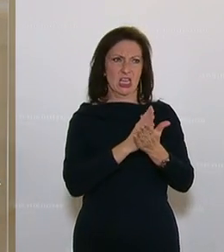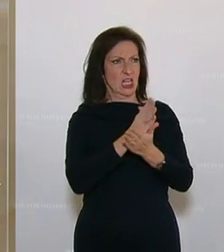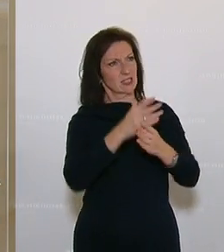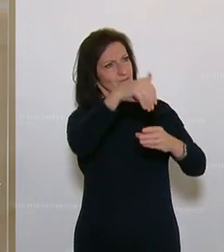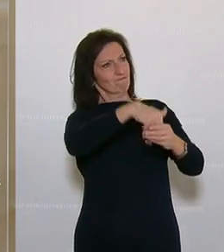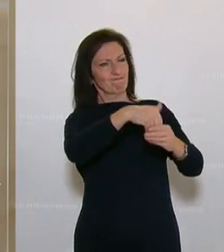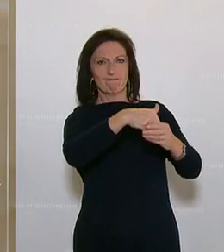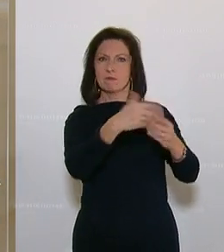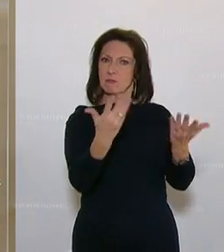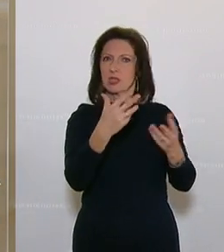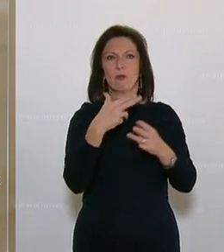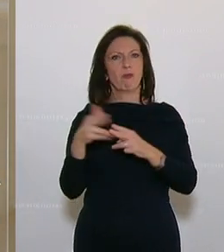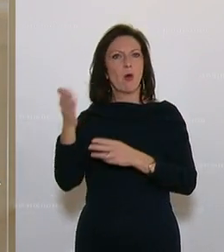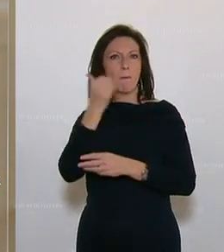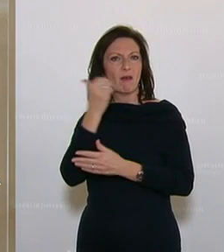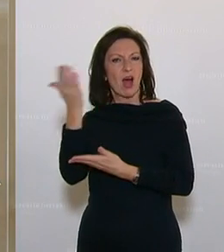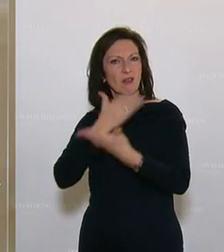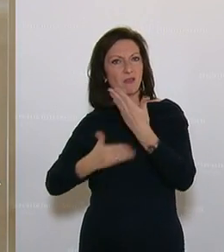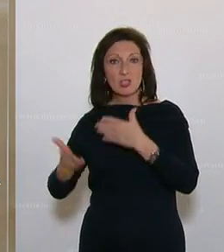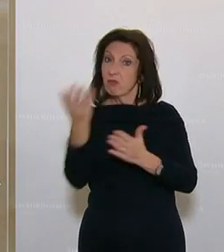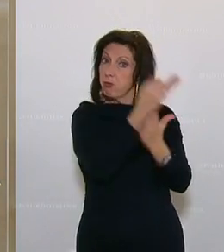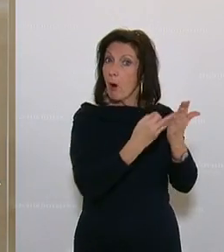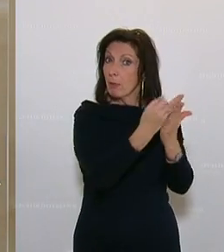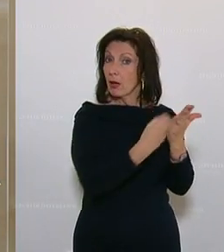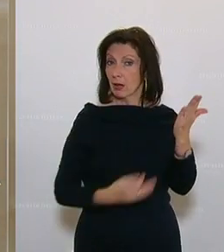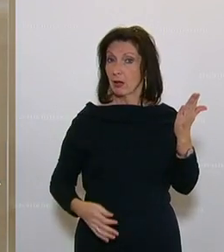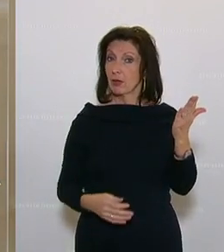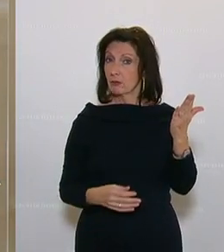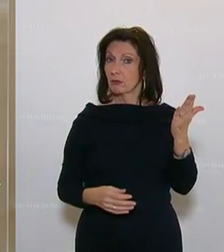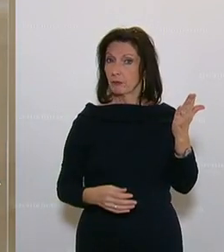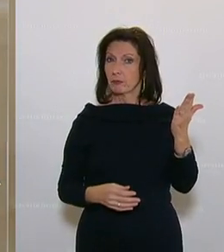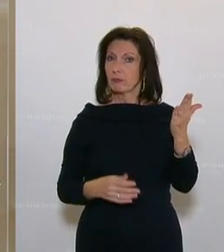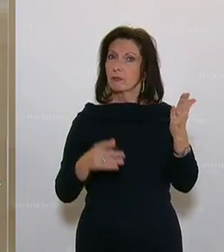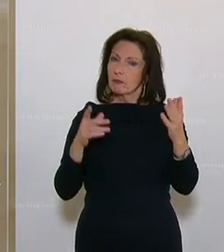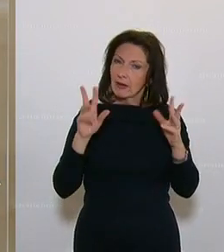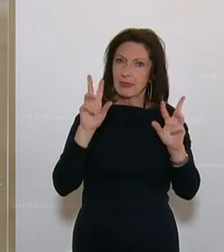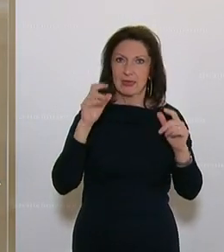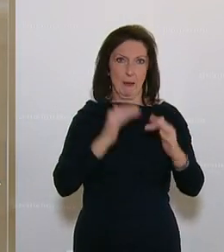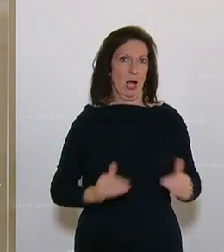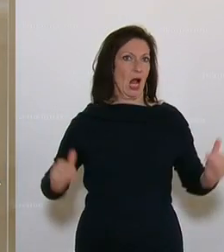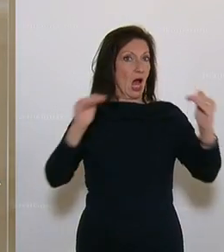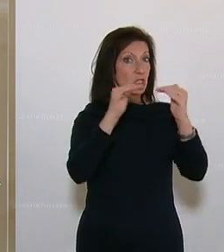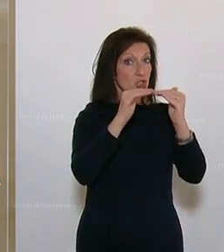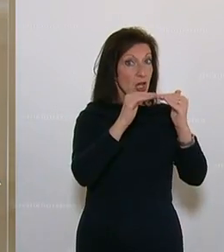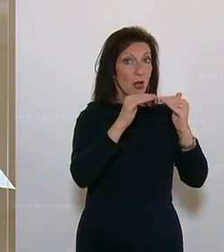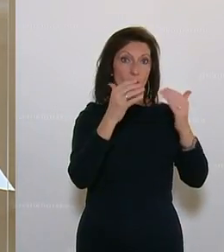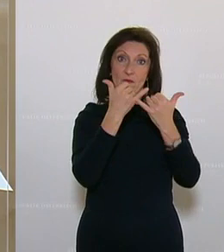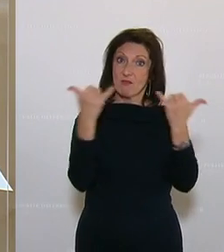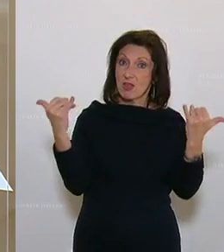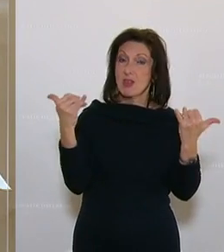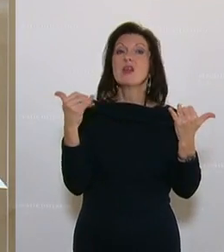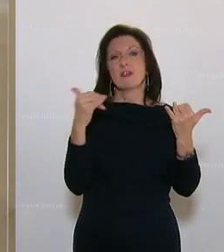für die Privatwirtschaft auch, nämlich hier Gleichstellung und Gleichberechtigung auch zu leben.